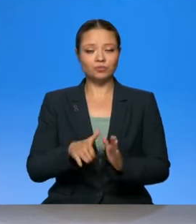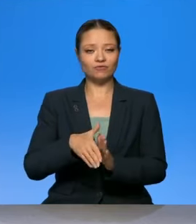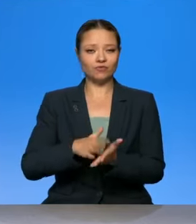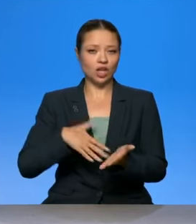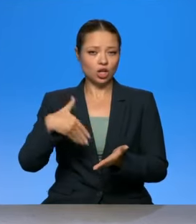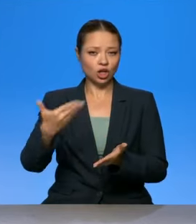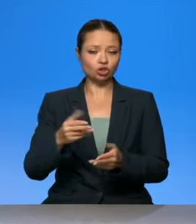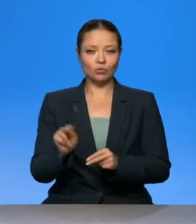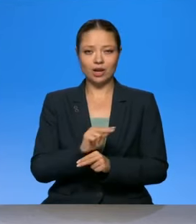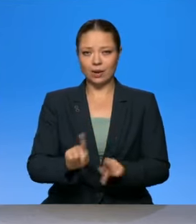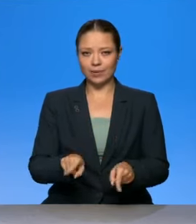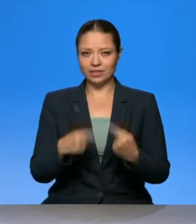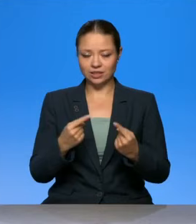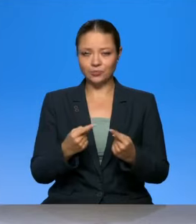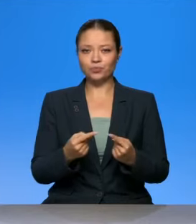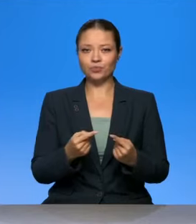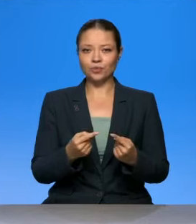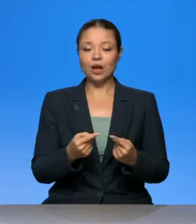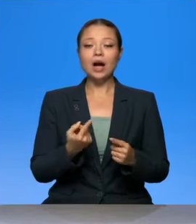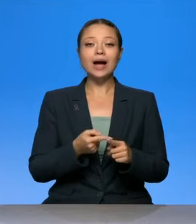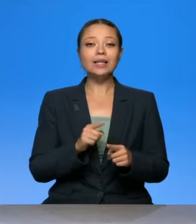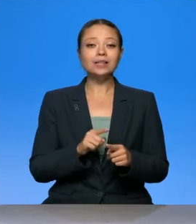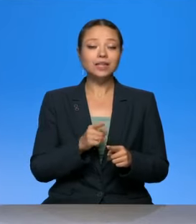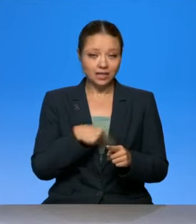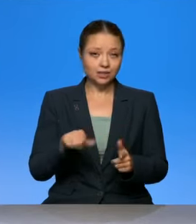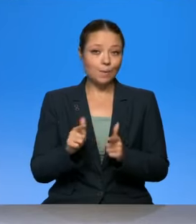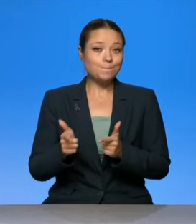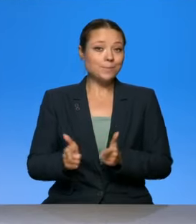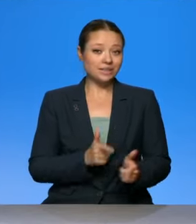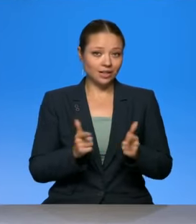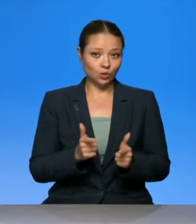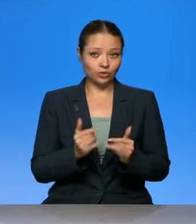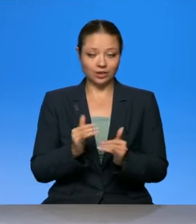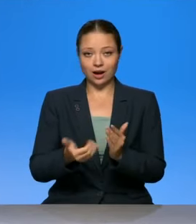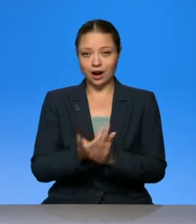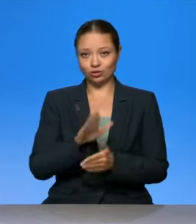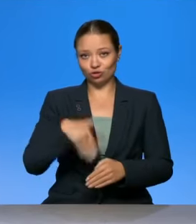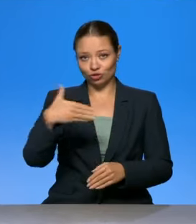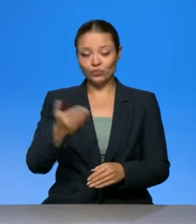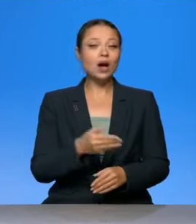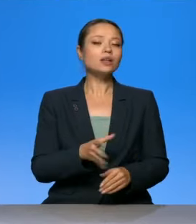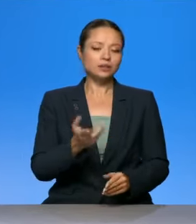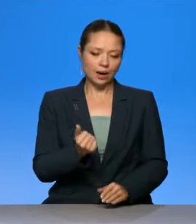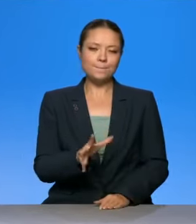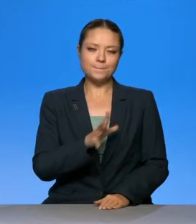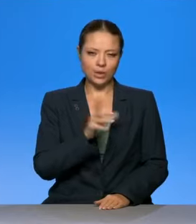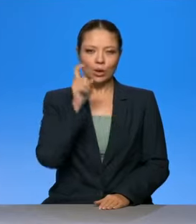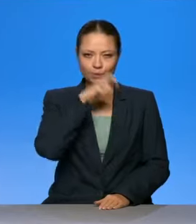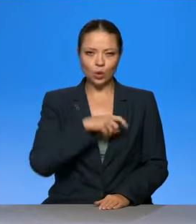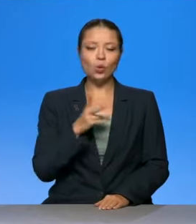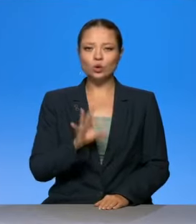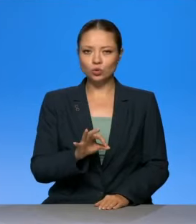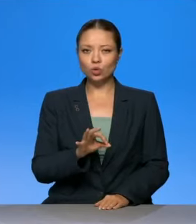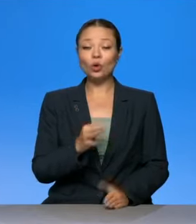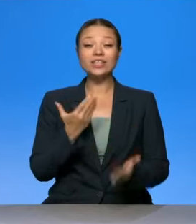как раз, у нас было то, что нас подготовили к очередной. Было плохо, но с другой стороны, нас готовили, что если будет аналогичная